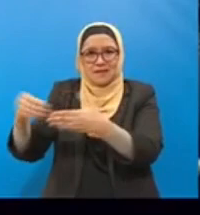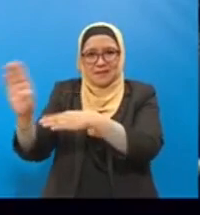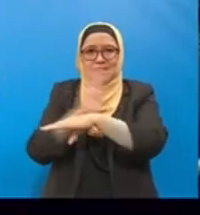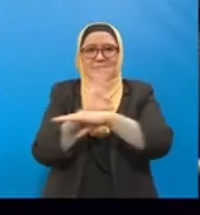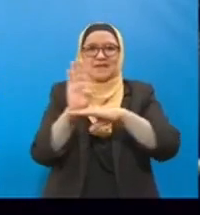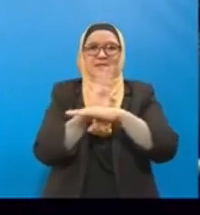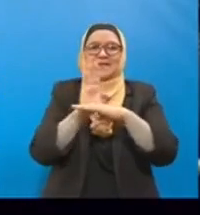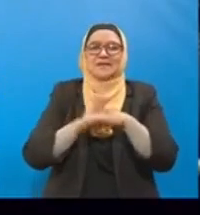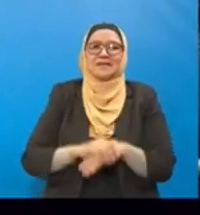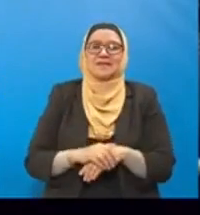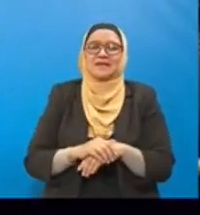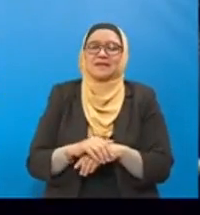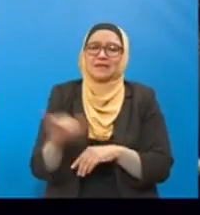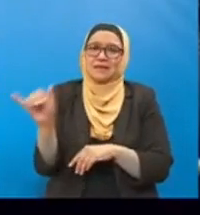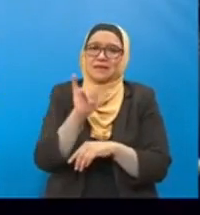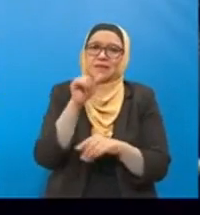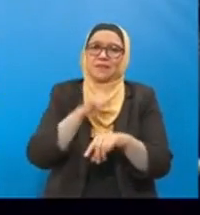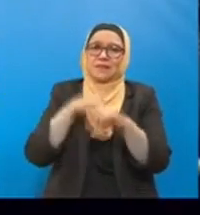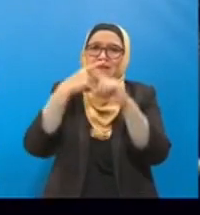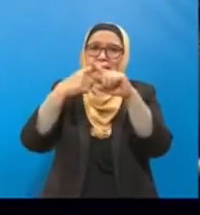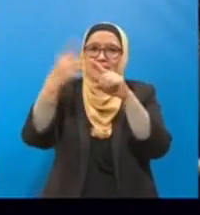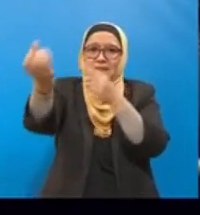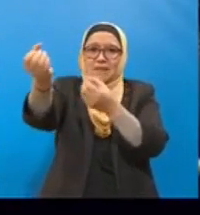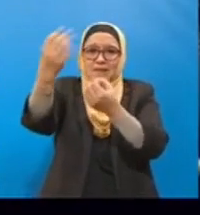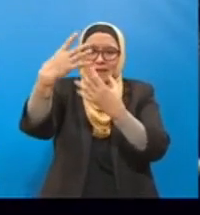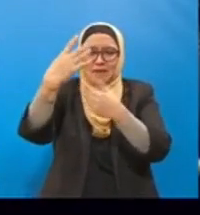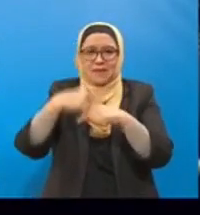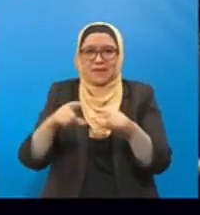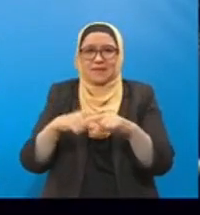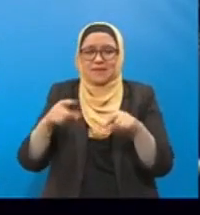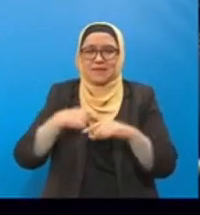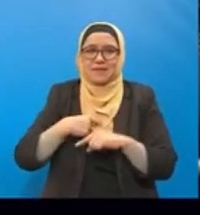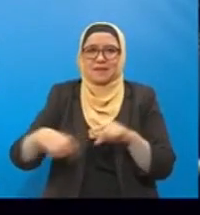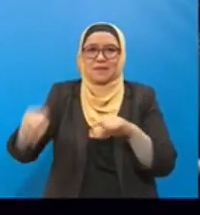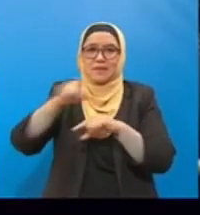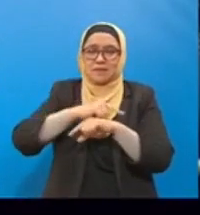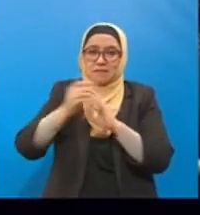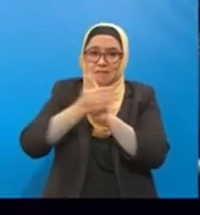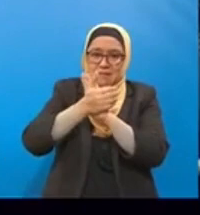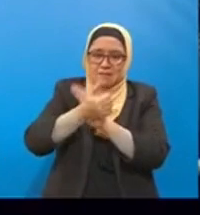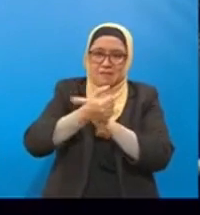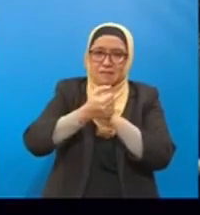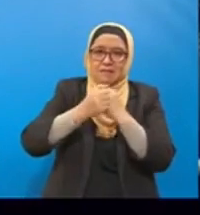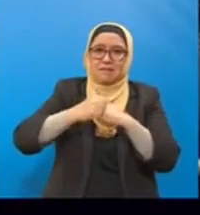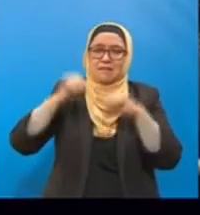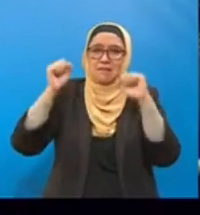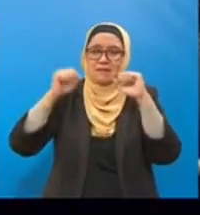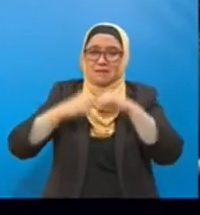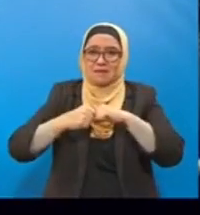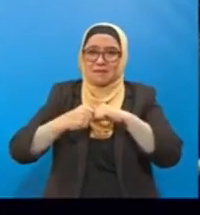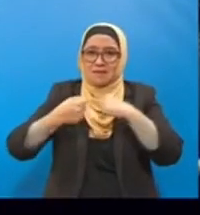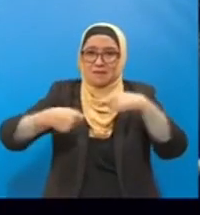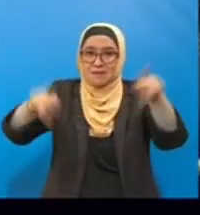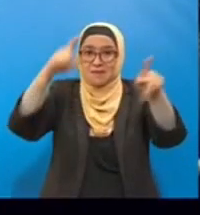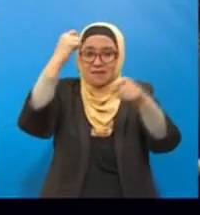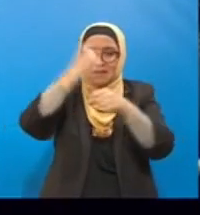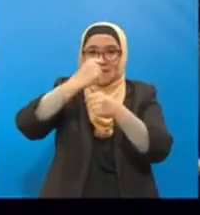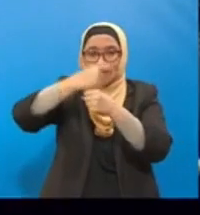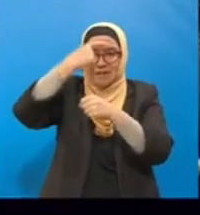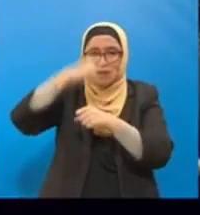untuk membina jalan-jelawat bypass dari mukim rusah ke mukim jembal